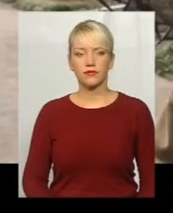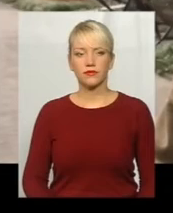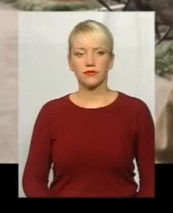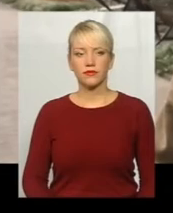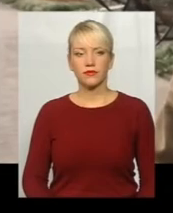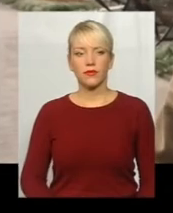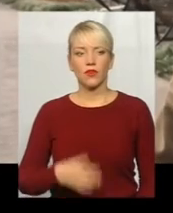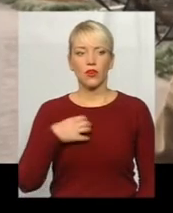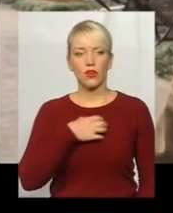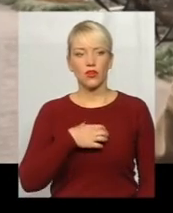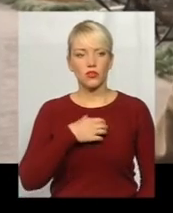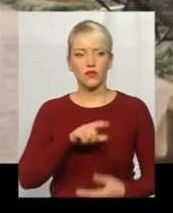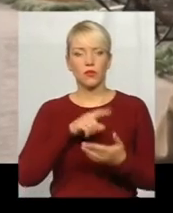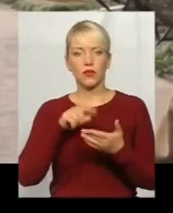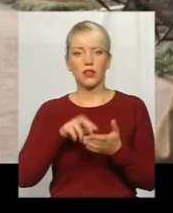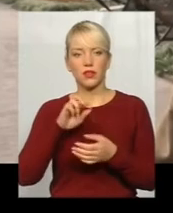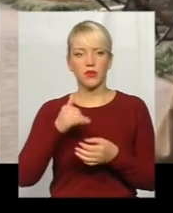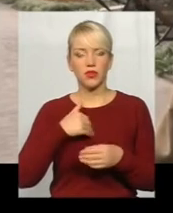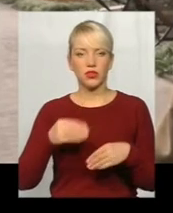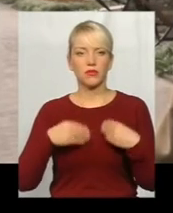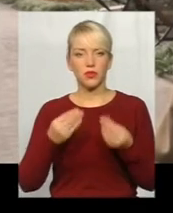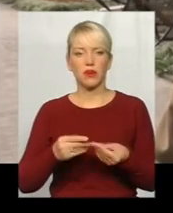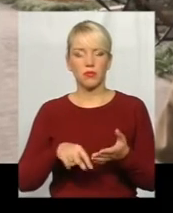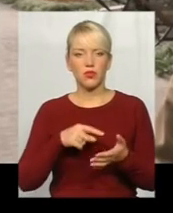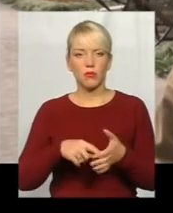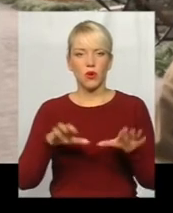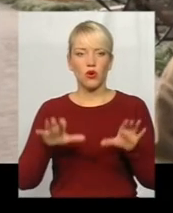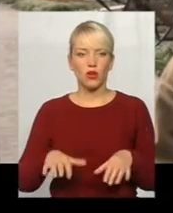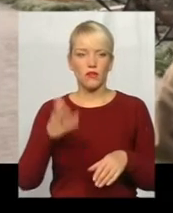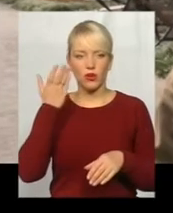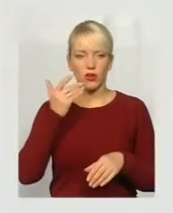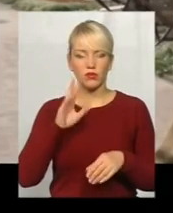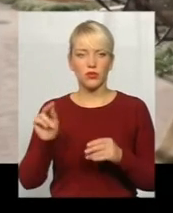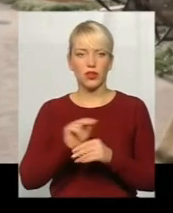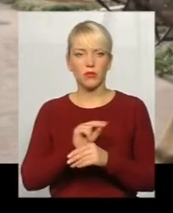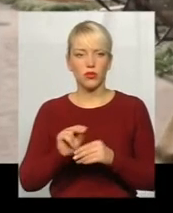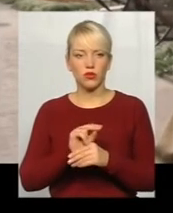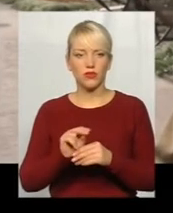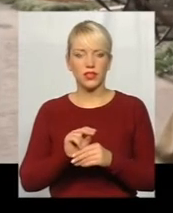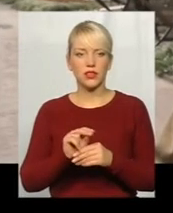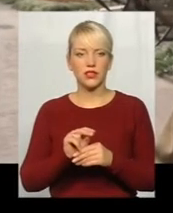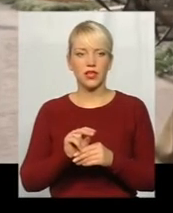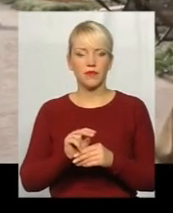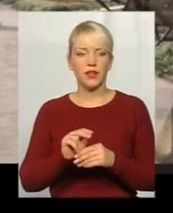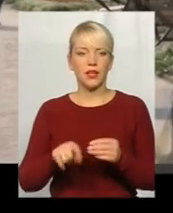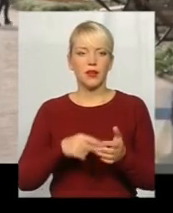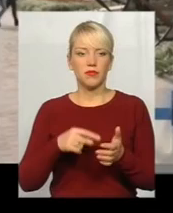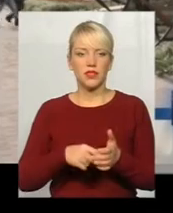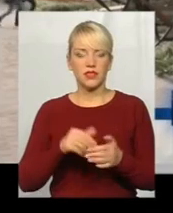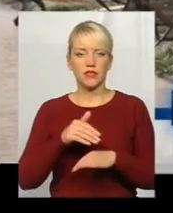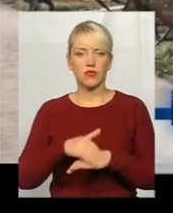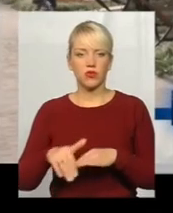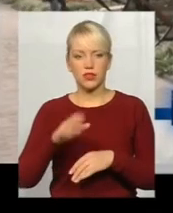Основне питання, хотів би задати міському голові, коли буде ремонтуватися віддалені міські вулиці,